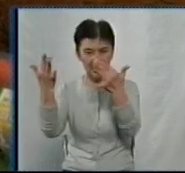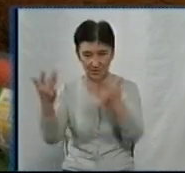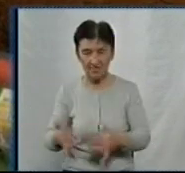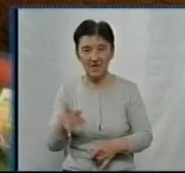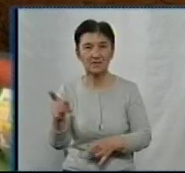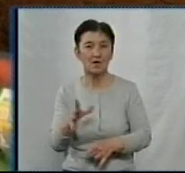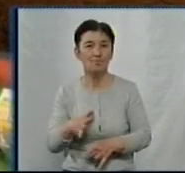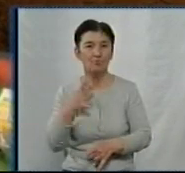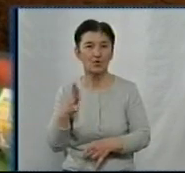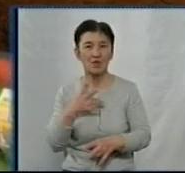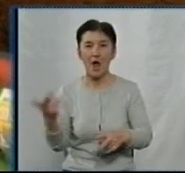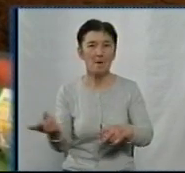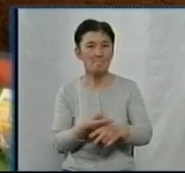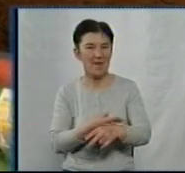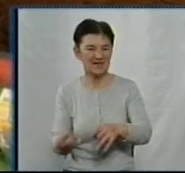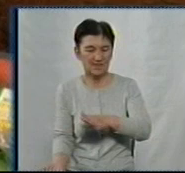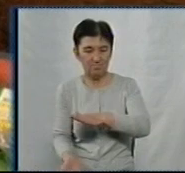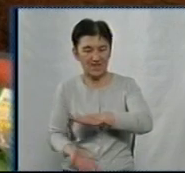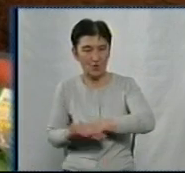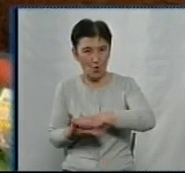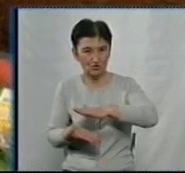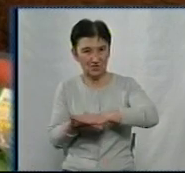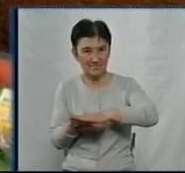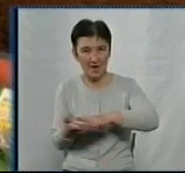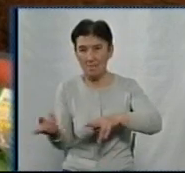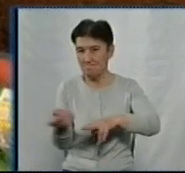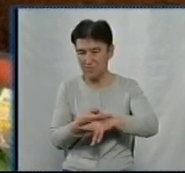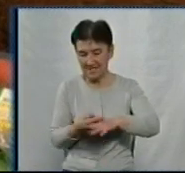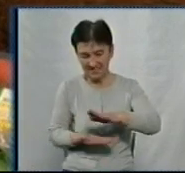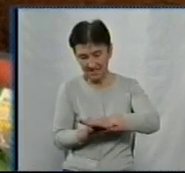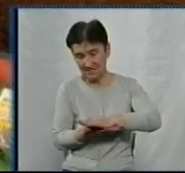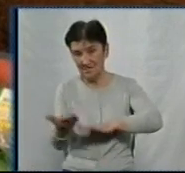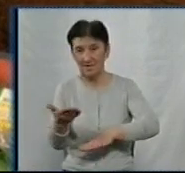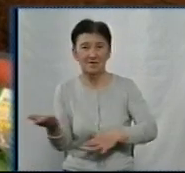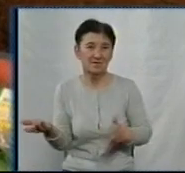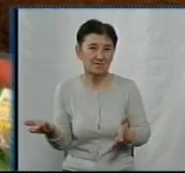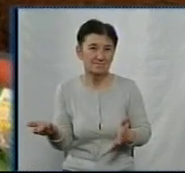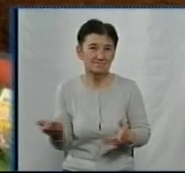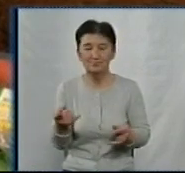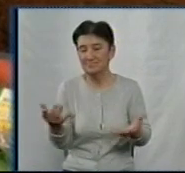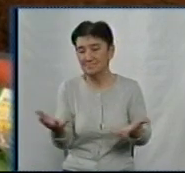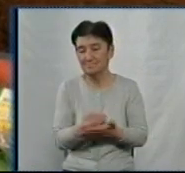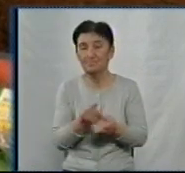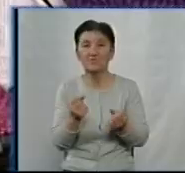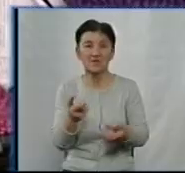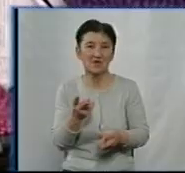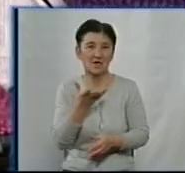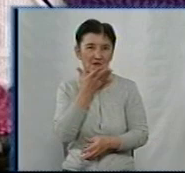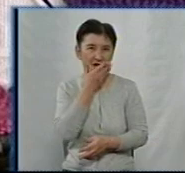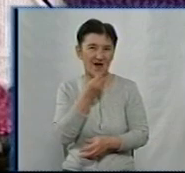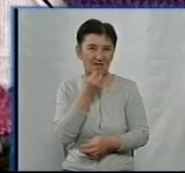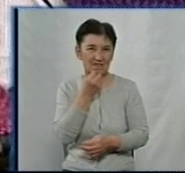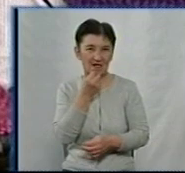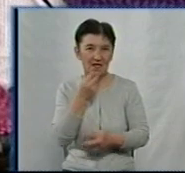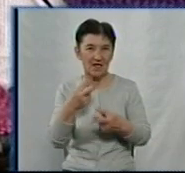підошви. Спробували без підошви, вірніше, вона була в'язана. Воно так виходило, як гарний носочок. У нас